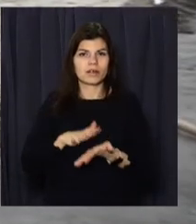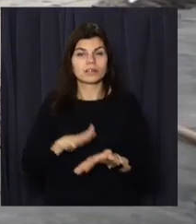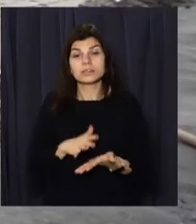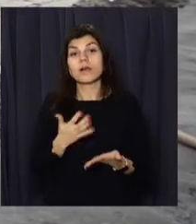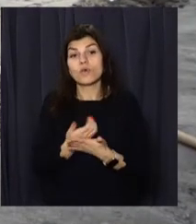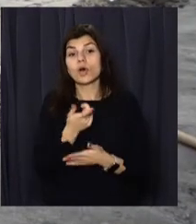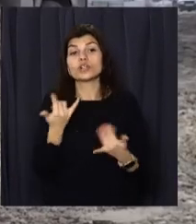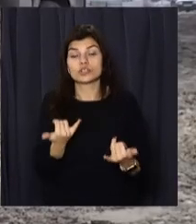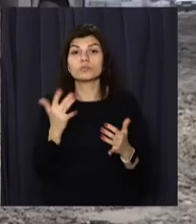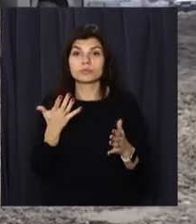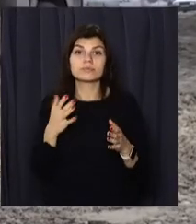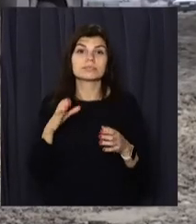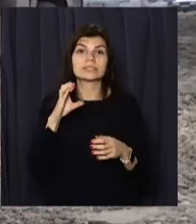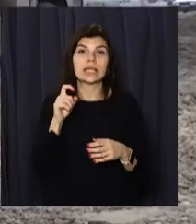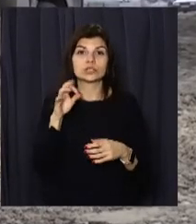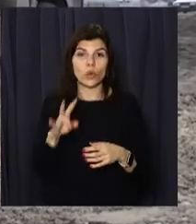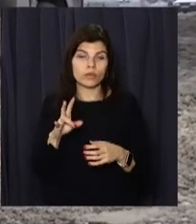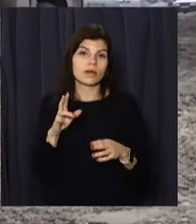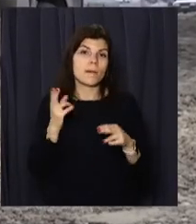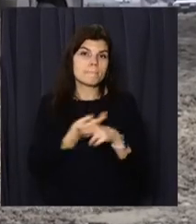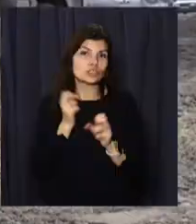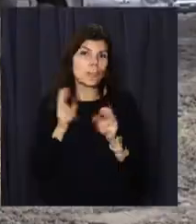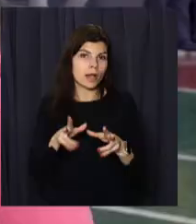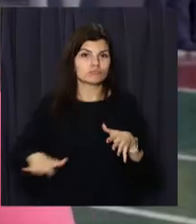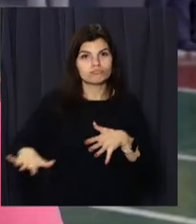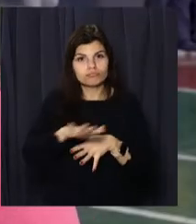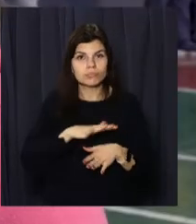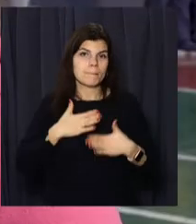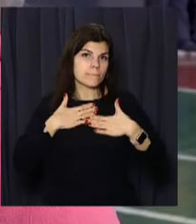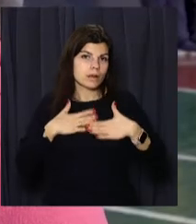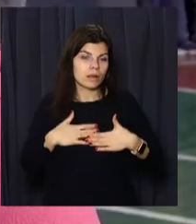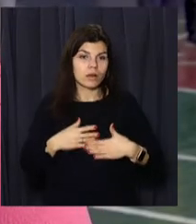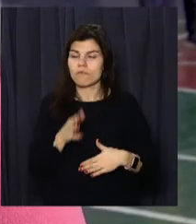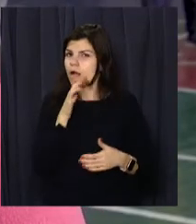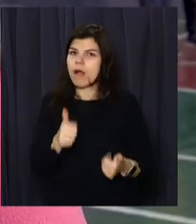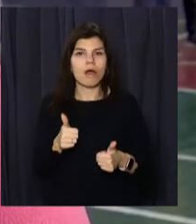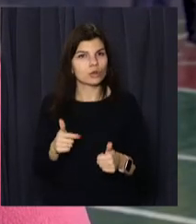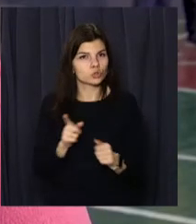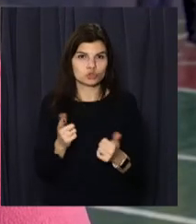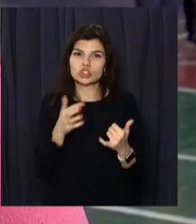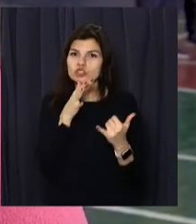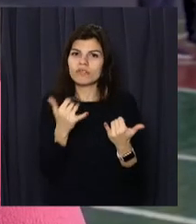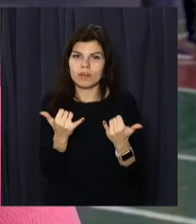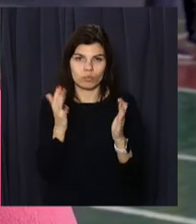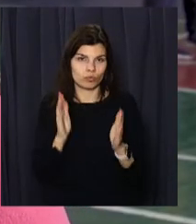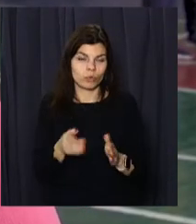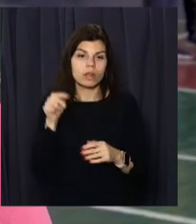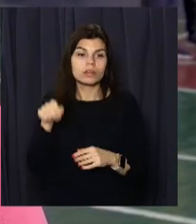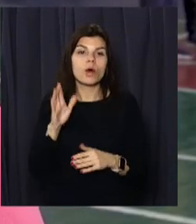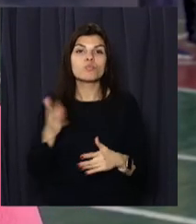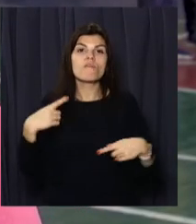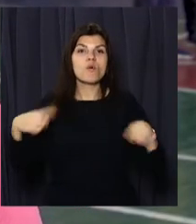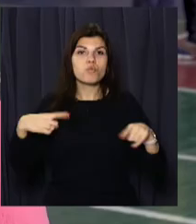Сізони для занять спортом будуть із безпечним покриттям. Добре, що він буде сучасний тепер. І там буде